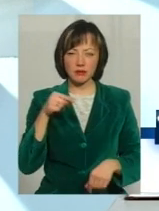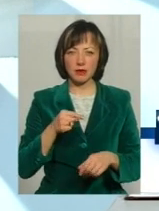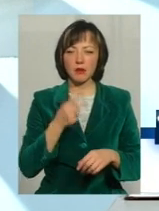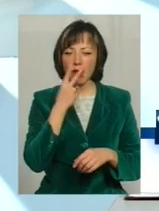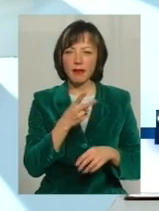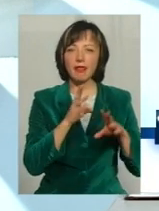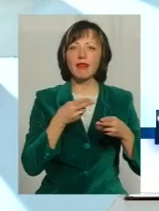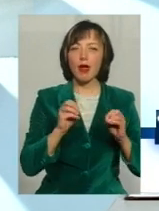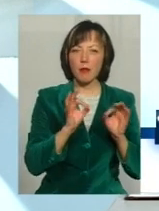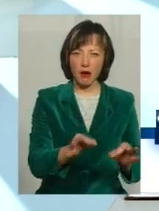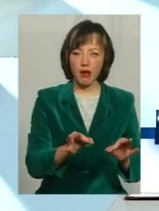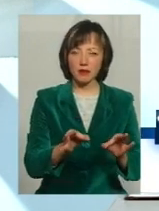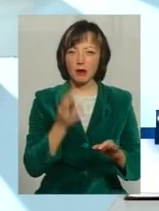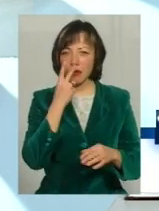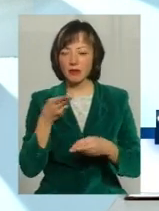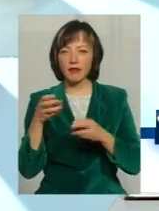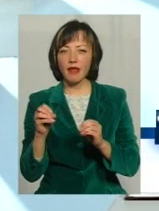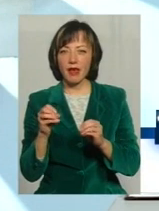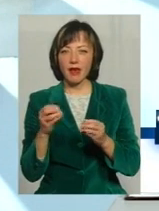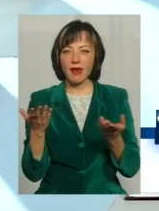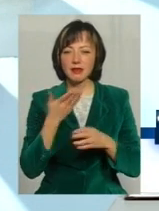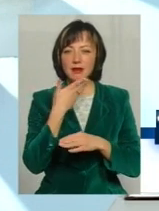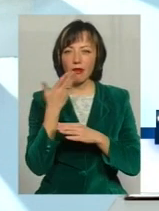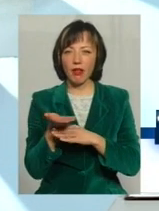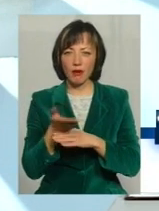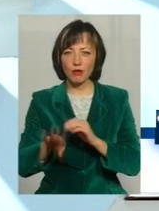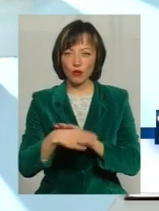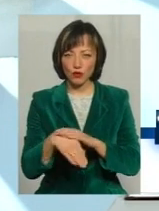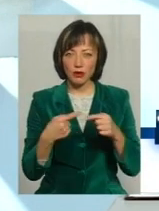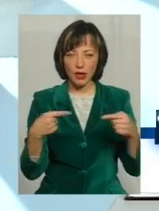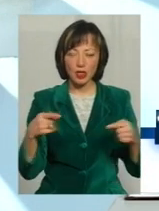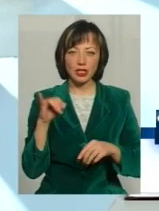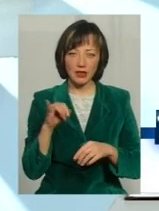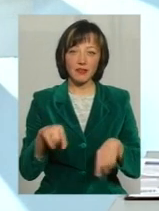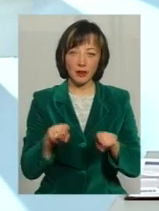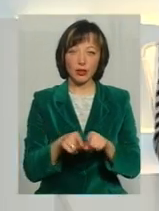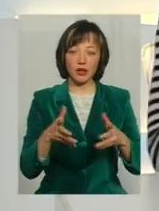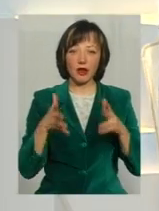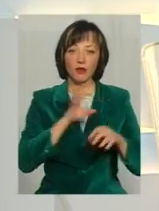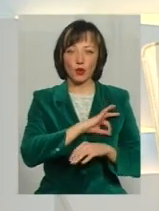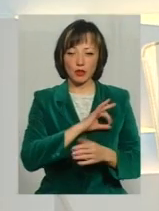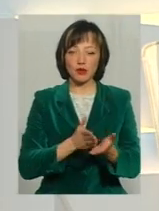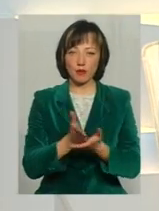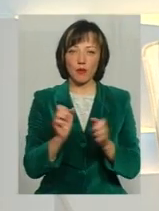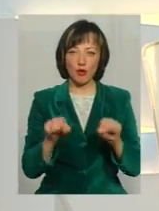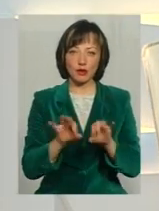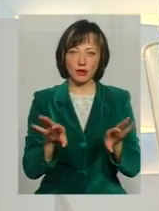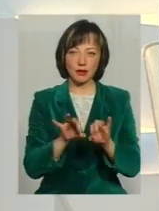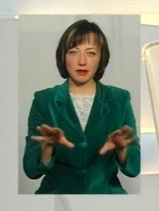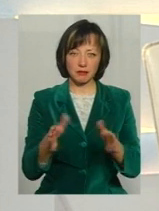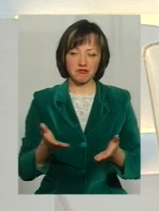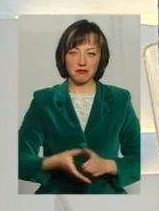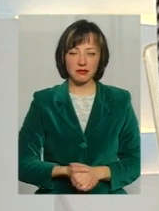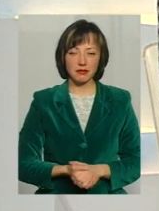бачить, де правда Бачить, де якісь речі популістичні І саме в конструкції Що в юридичному аспекті можуть їм Так можуть це